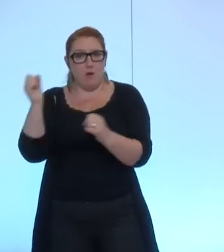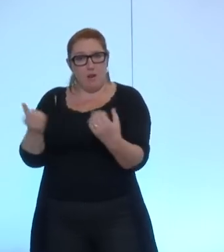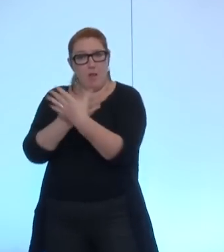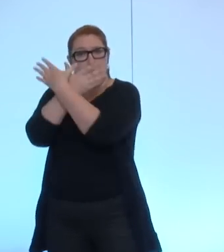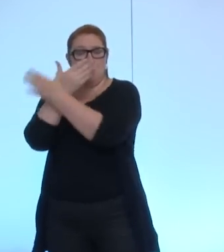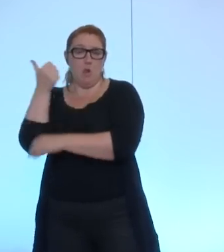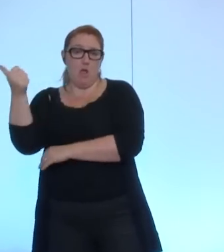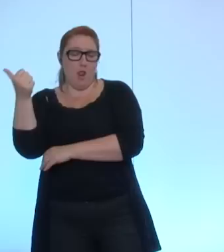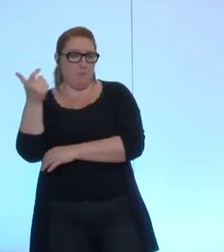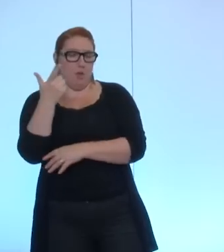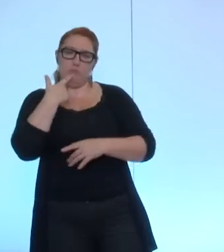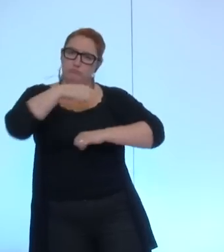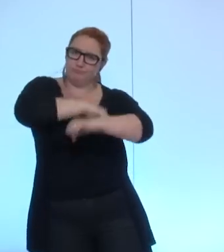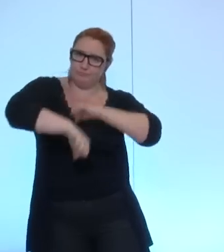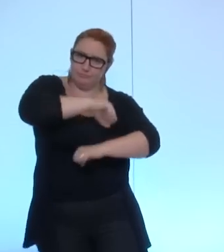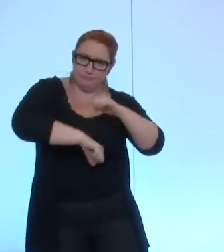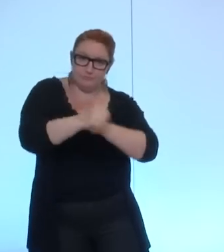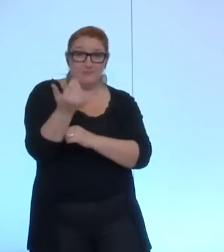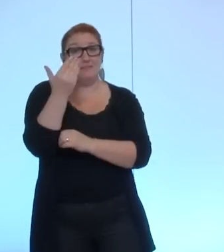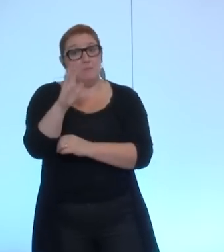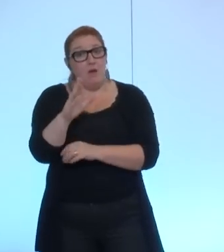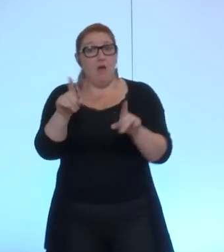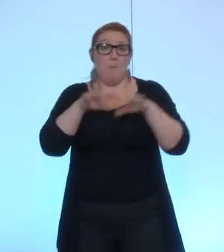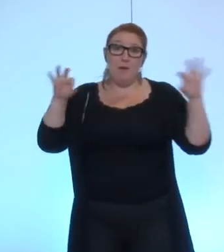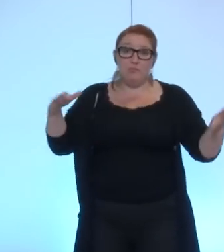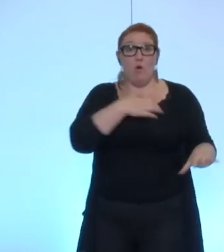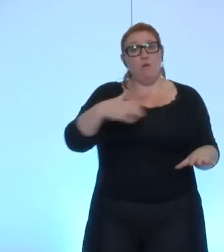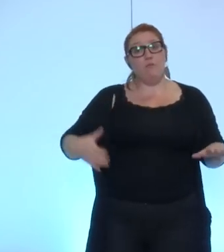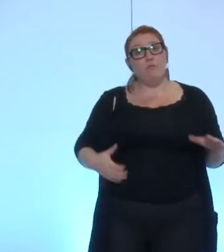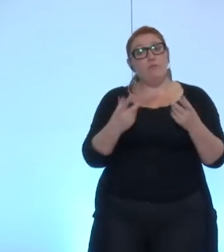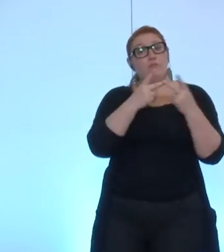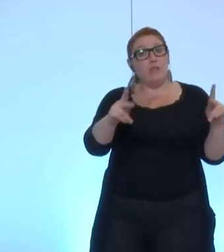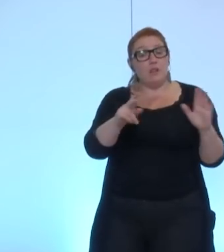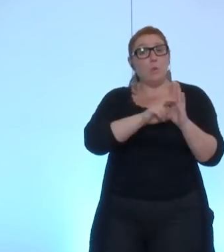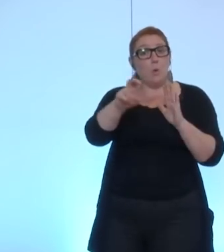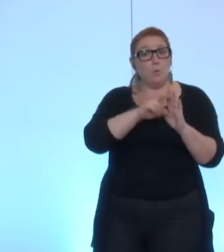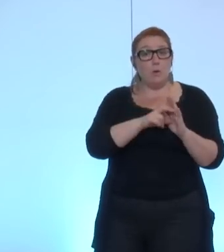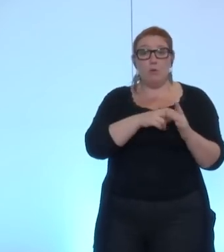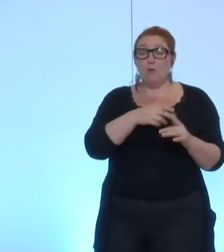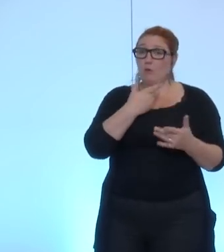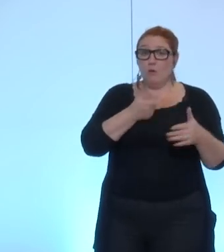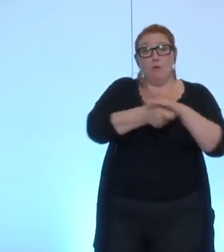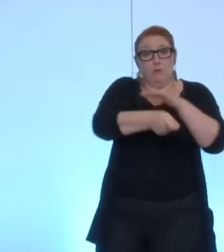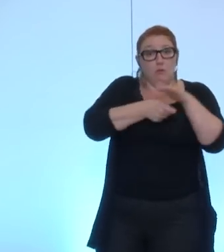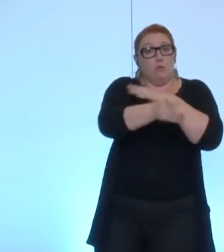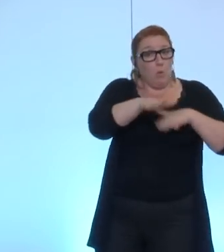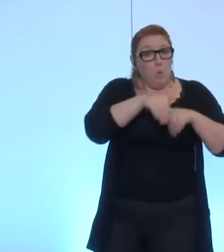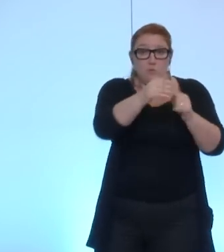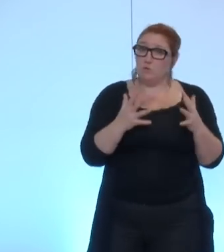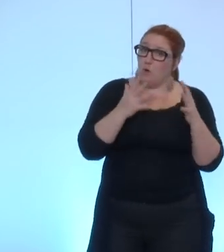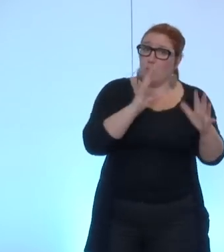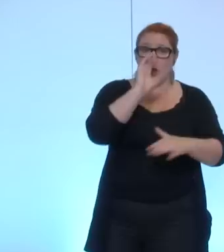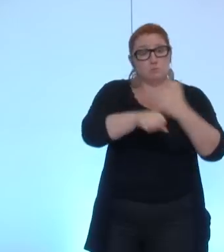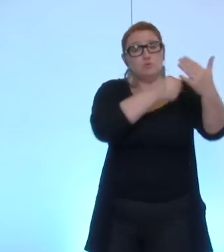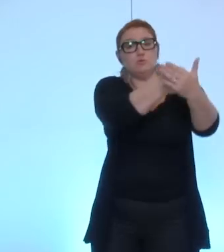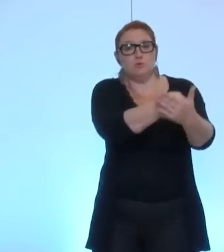saisie un petit peu de ces questions mais que la ville a continué son engagement à ce sujet. Et je pense que c'est un des virages